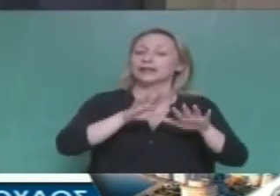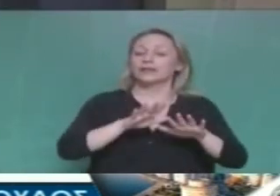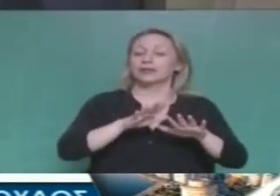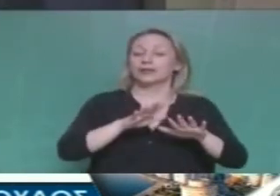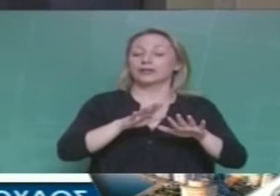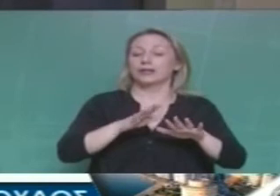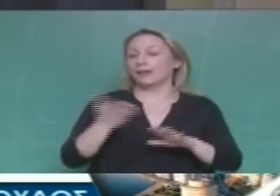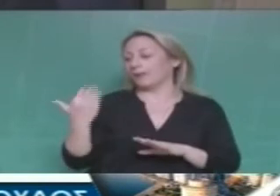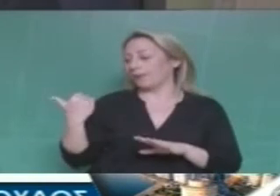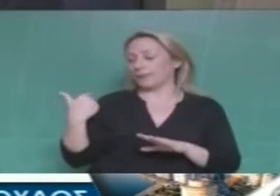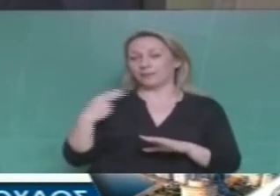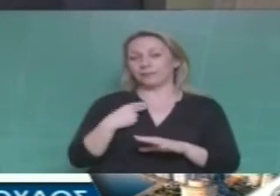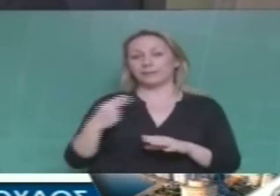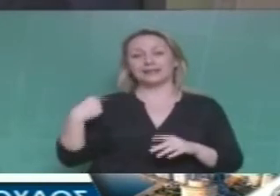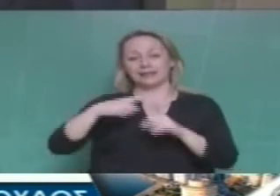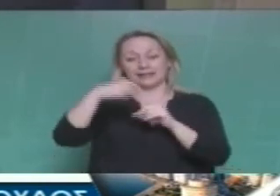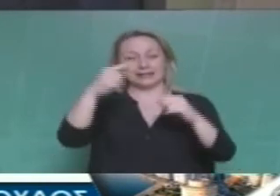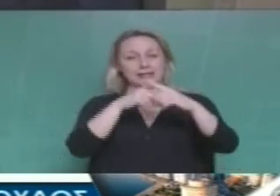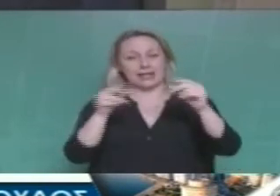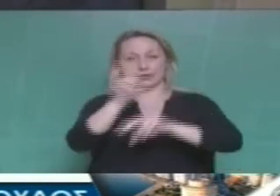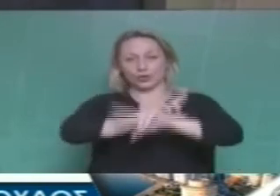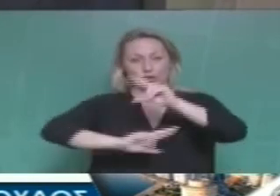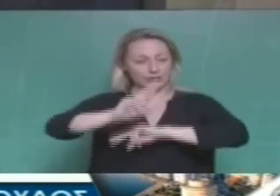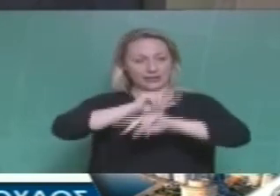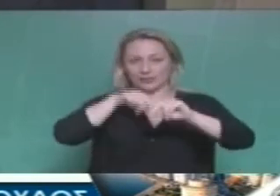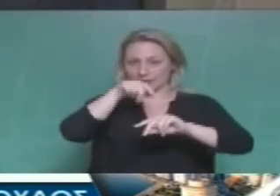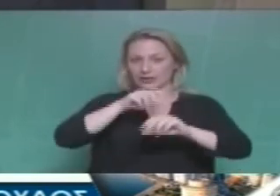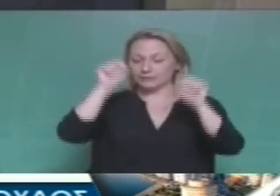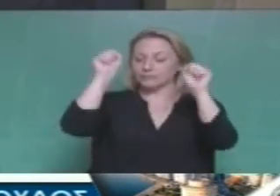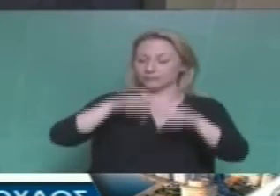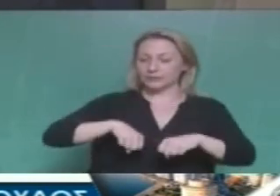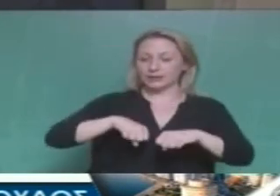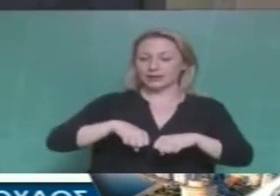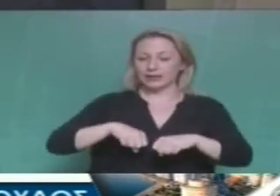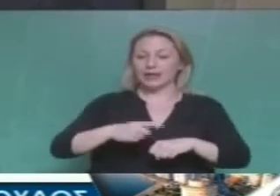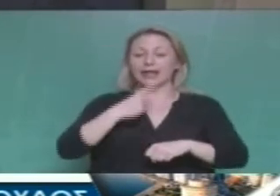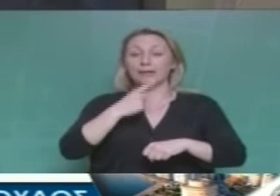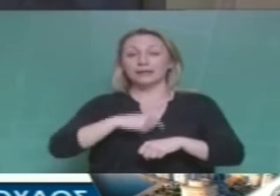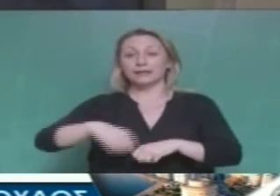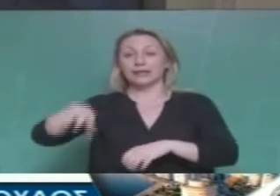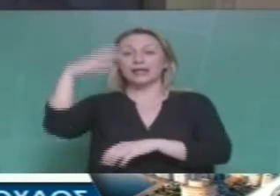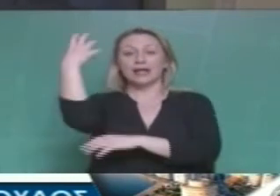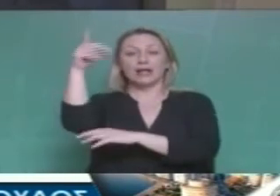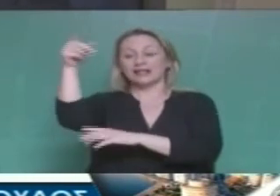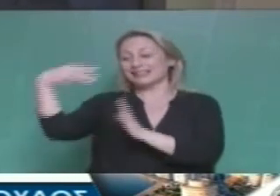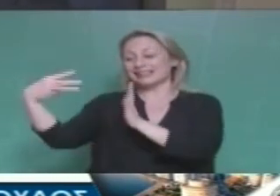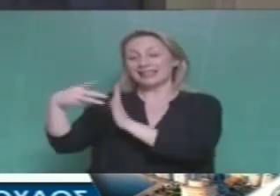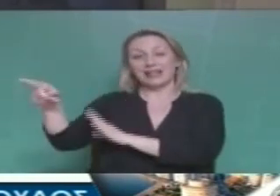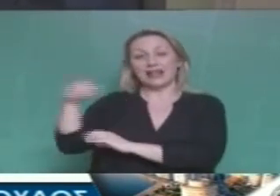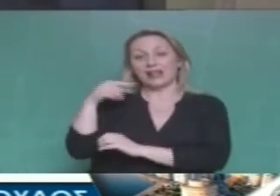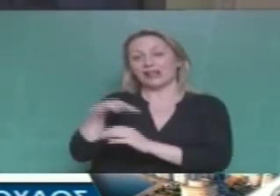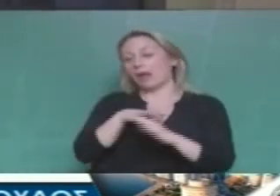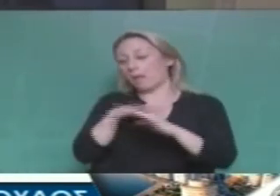πριν από λίγες μέρες συνεδρίαση του ΝΑΤΟ που στήριξε την επέμβαση του Ερδογάν στη Συρία όπου